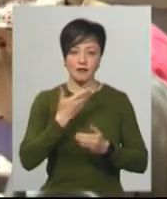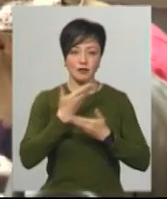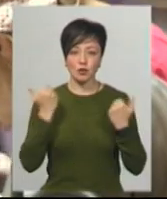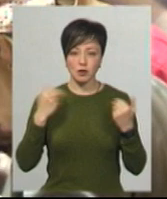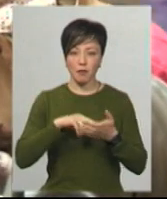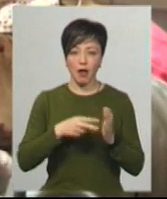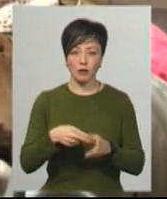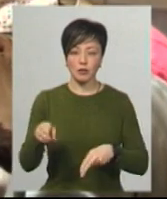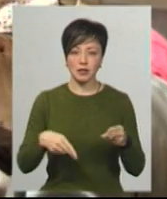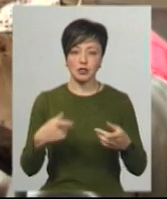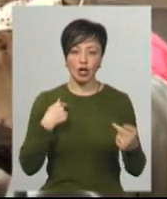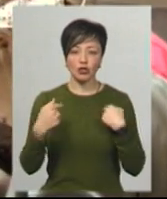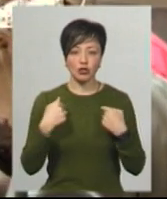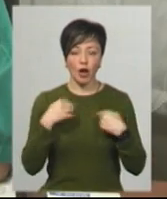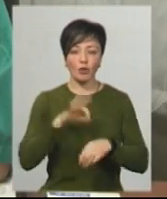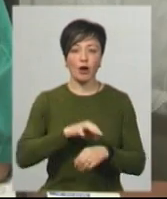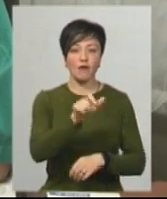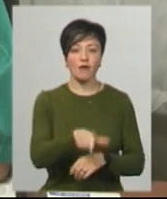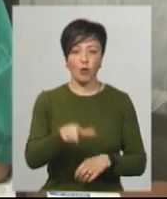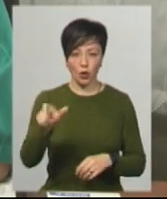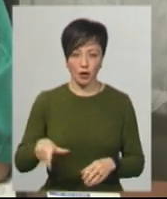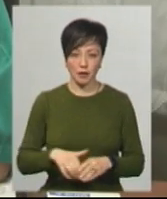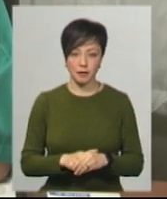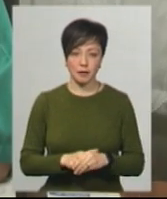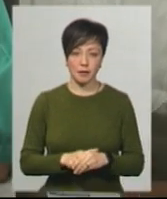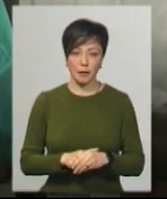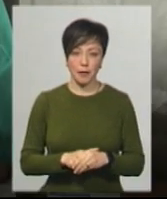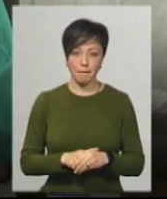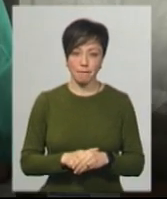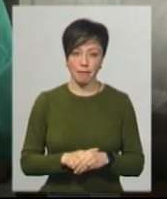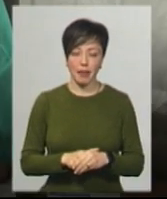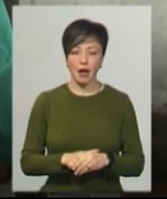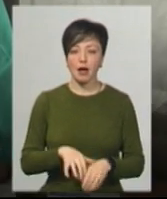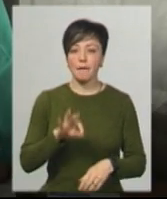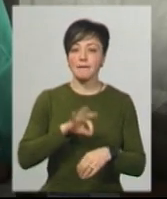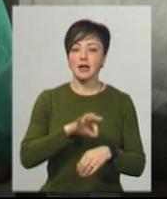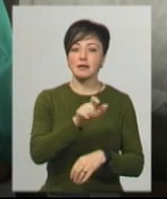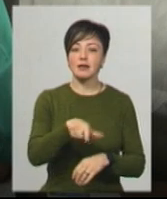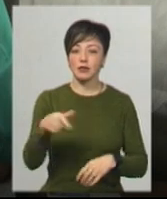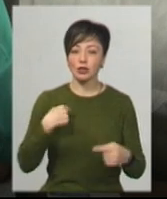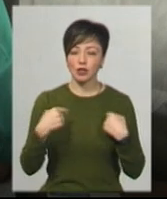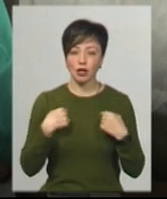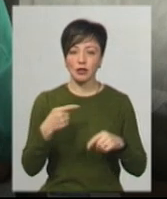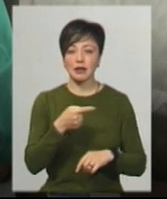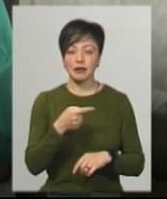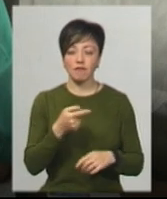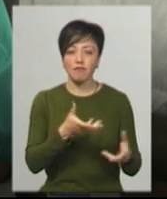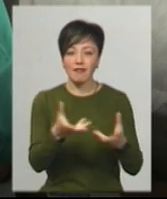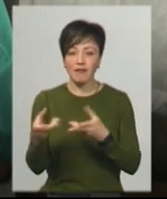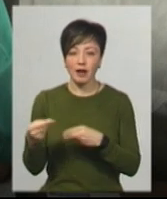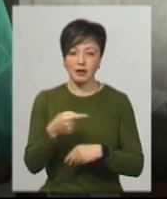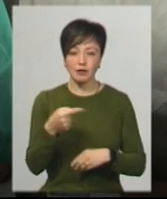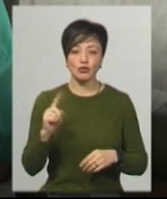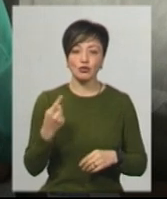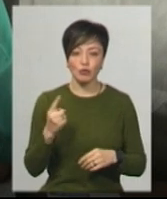планових операцій страдає в першу чергу хворий. Пацієнті впливає це негативно. Чому негативно? Перше, людина